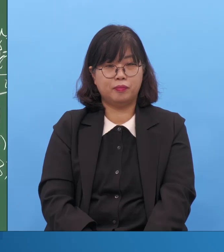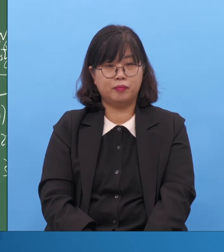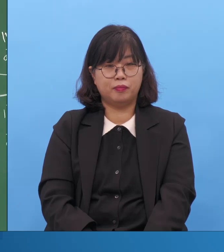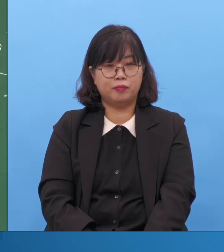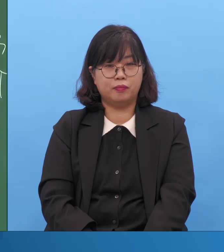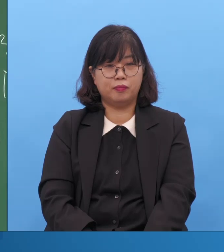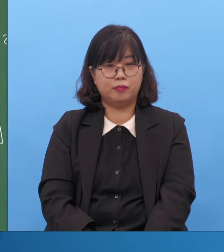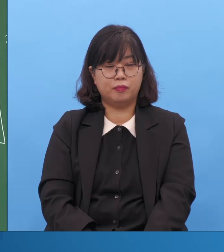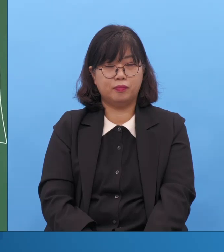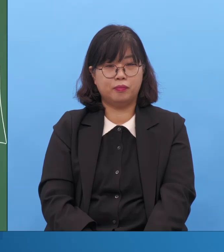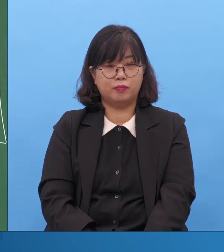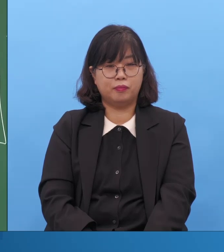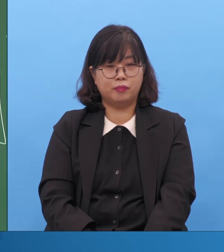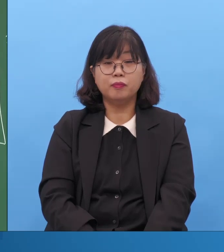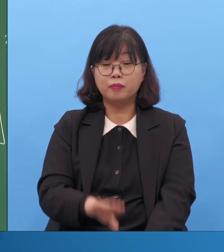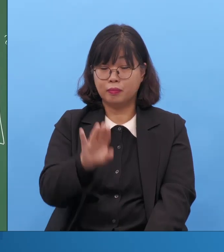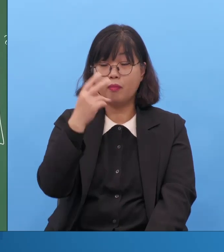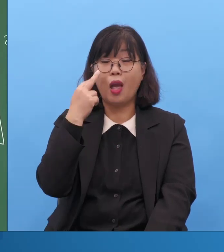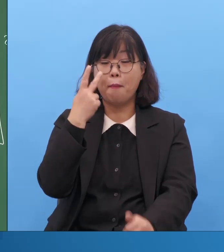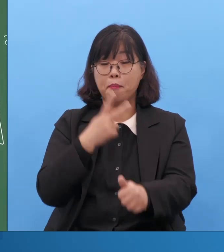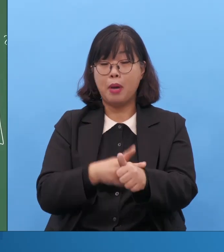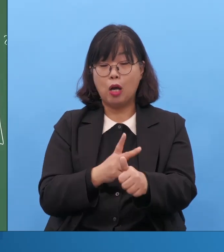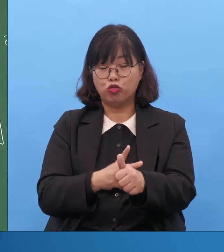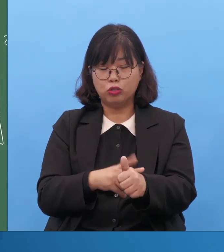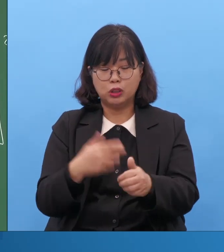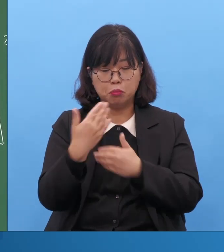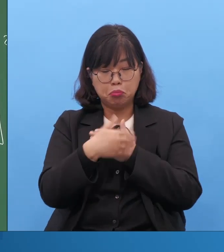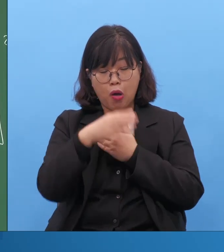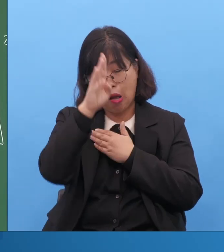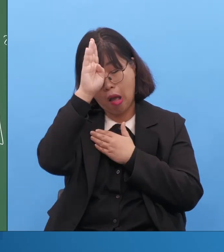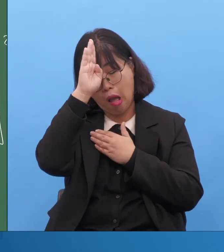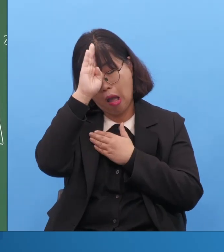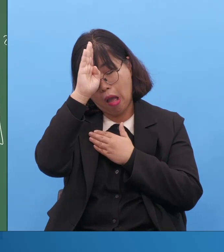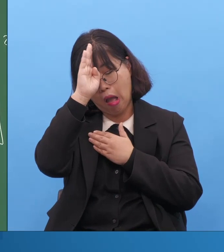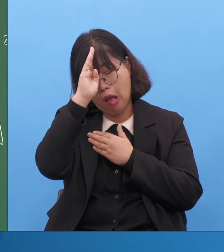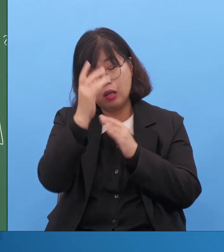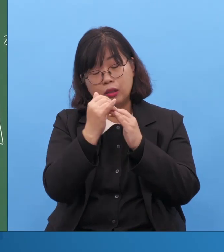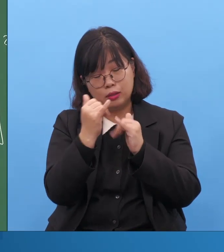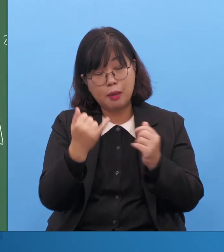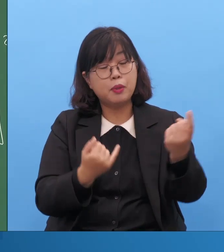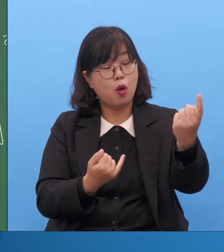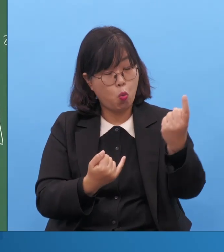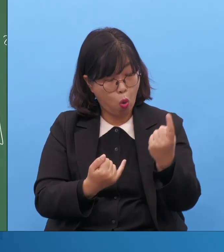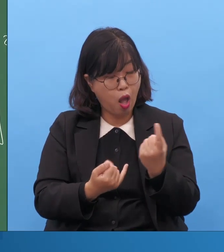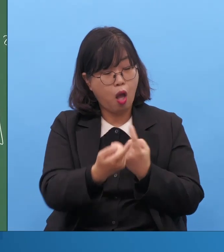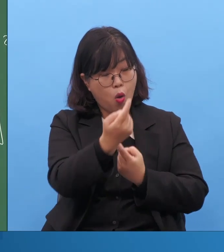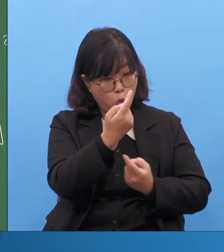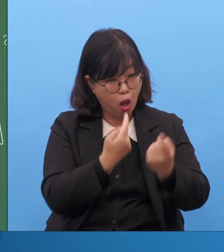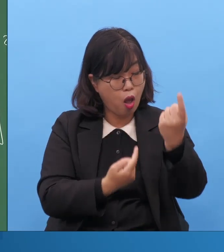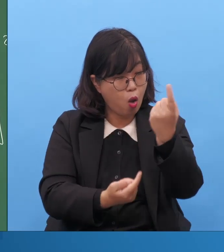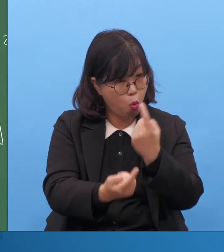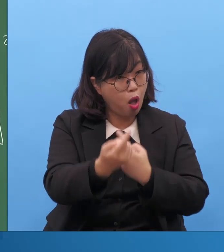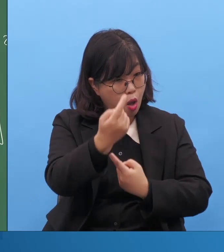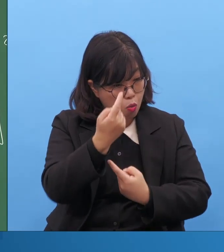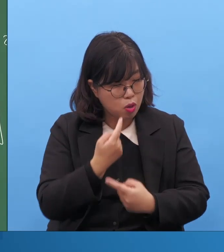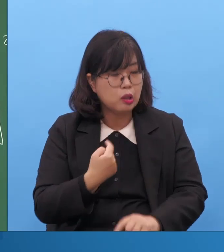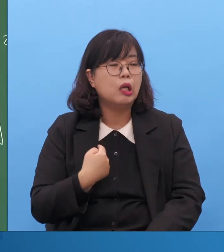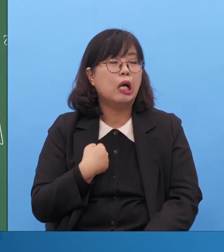그리고 어떻게 된다는 것도 알았어요. 그래서 그리스도 아니면 안 된다는 것도 알았어요. 그래서 집중했는